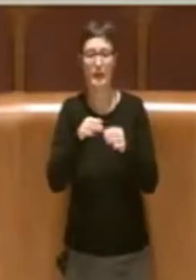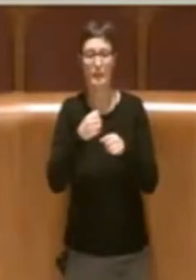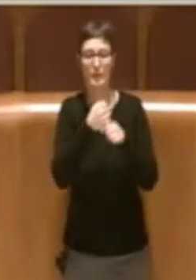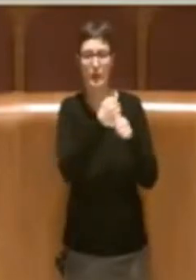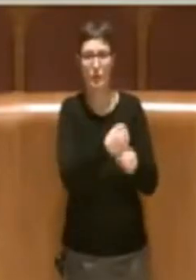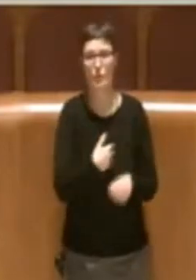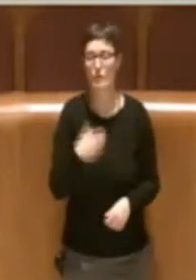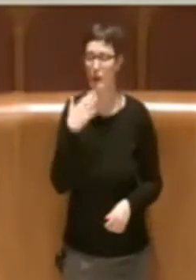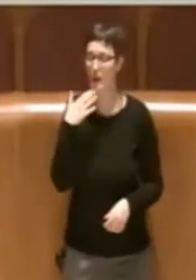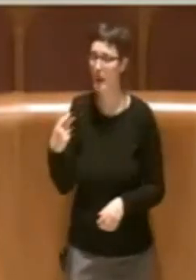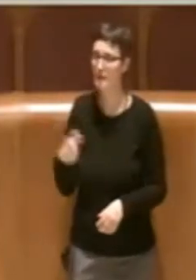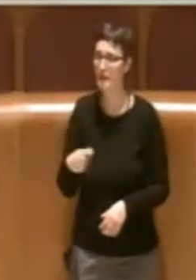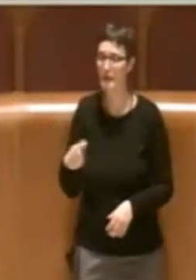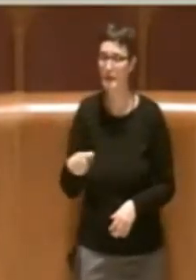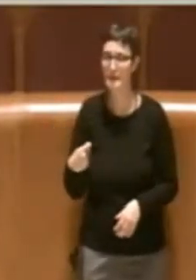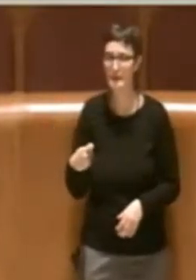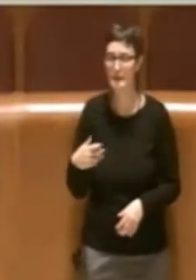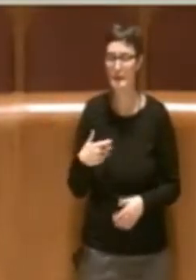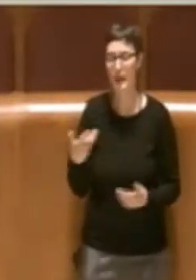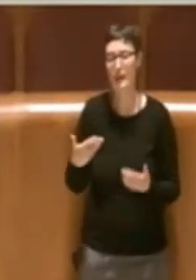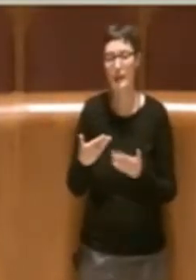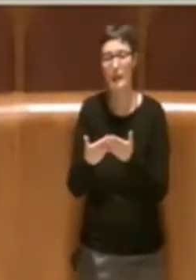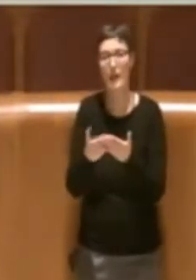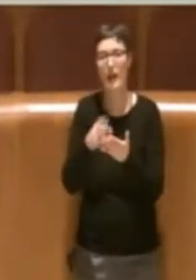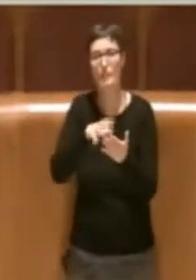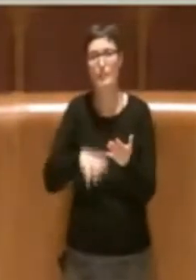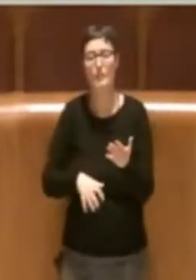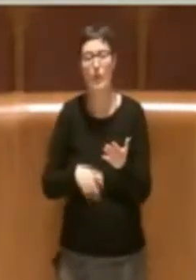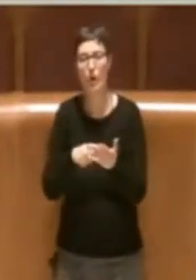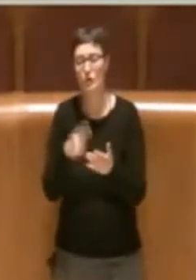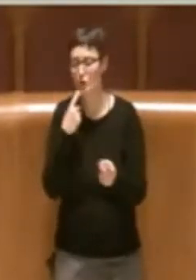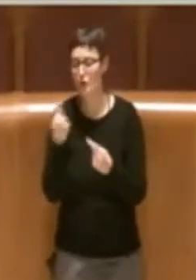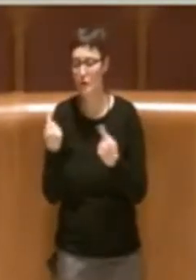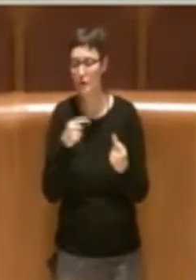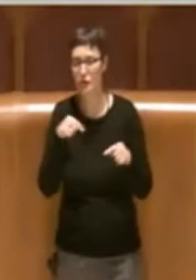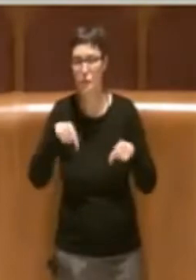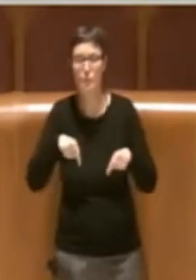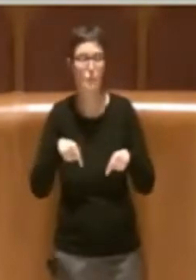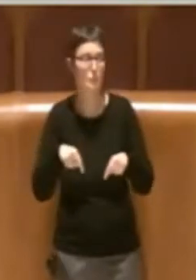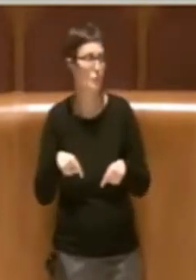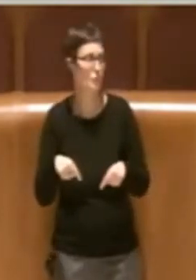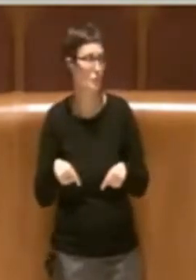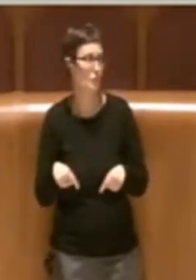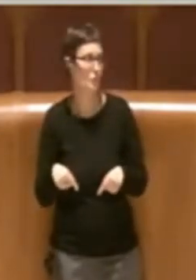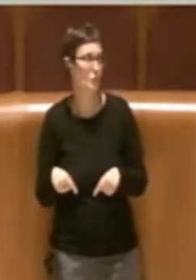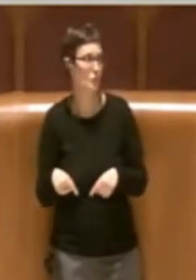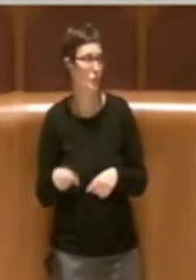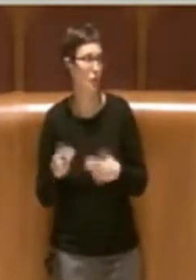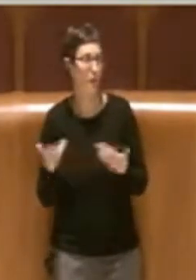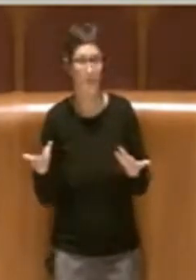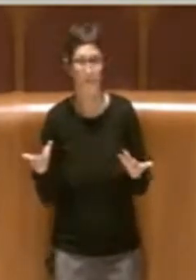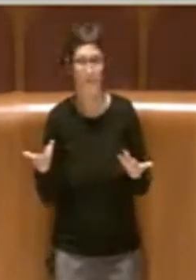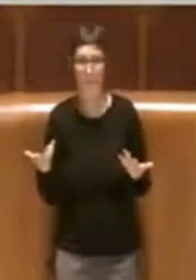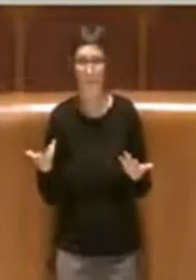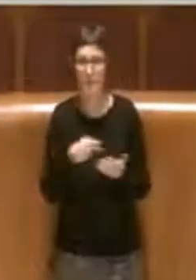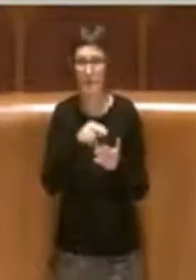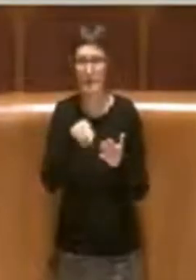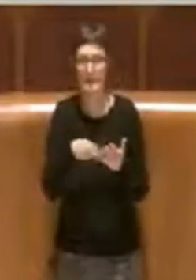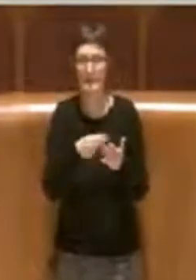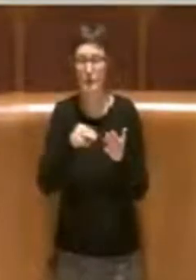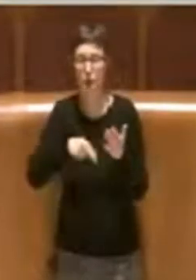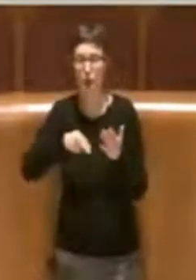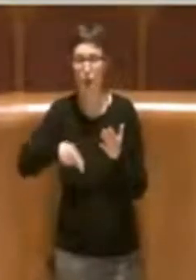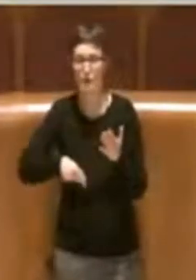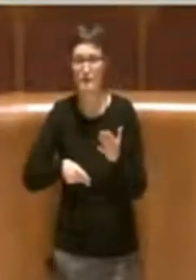Grazie Presidente, la mozione che stiamo discutendo è sottoscritta, come